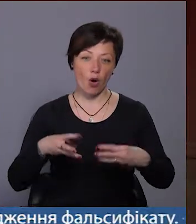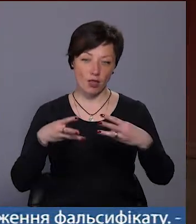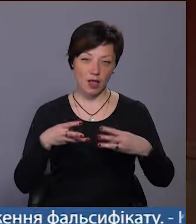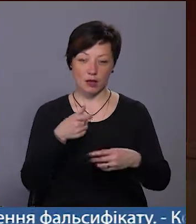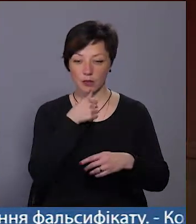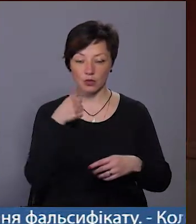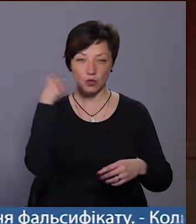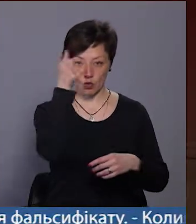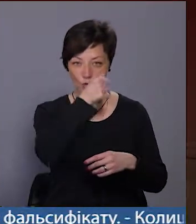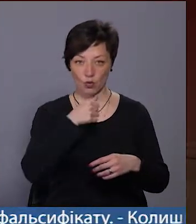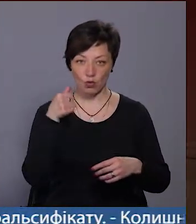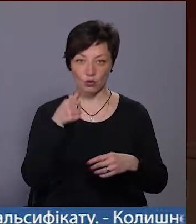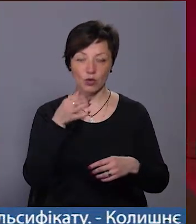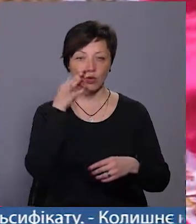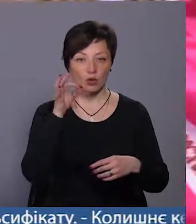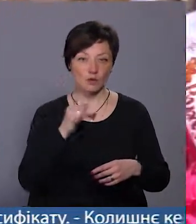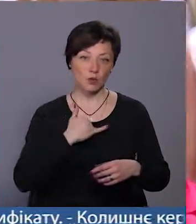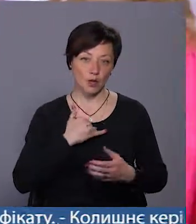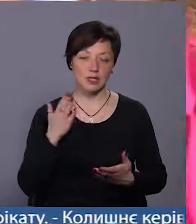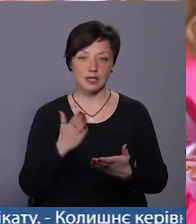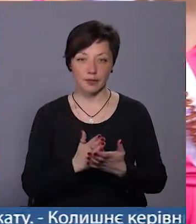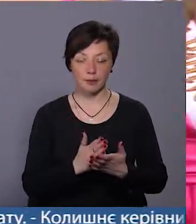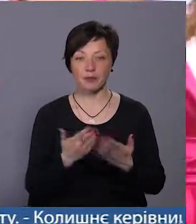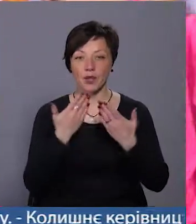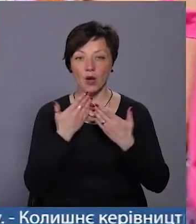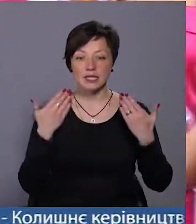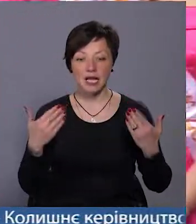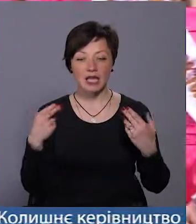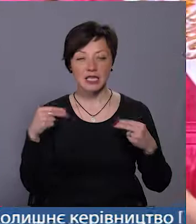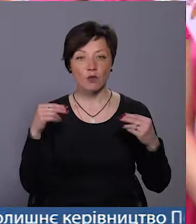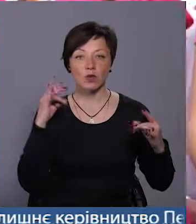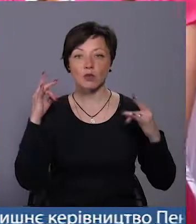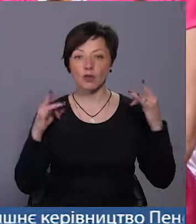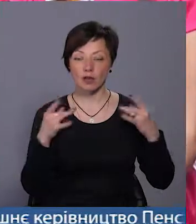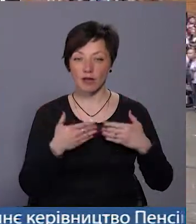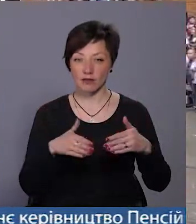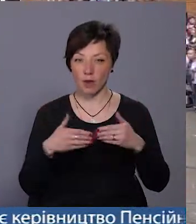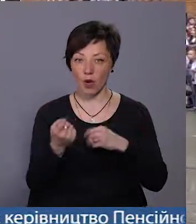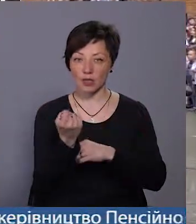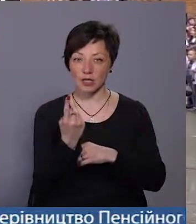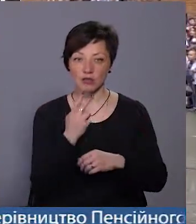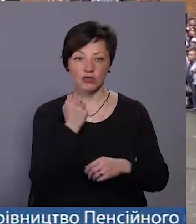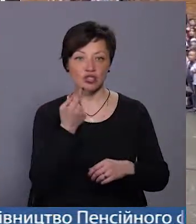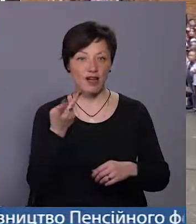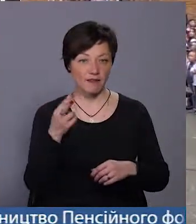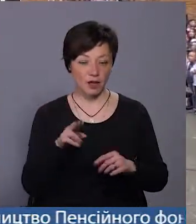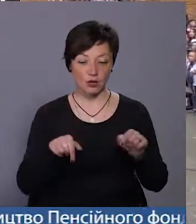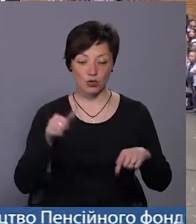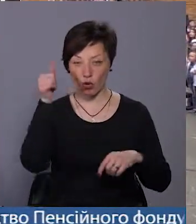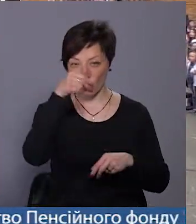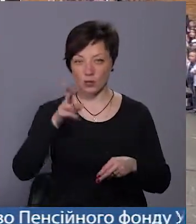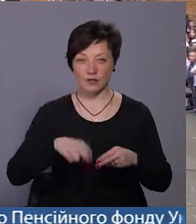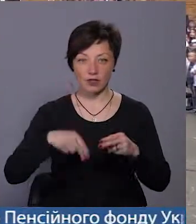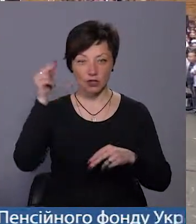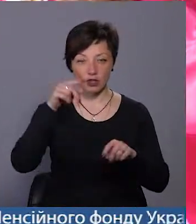минулого року, власне досвід у нас вже є. Останні дзвоники пролунають для випускників 11 червня. Цього року завершують